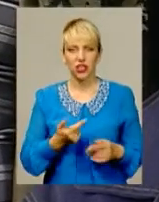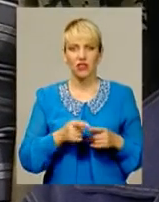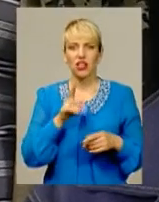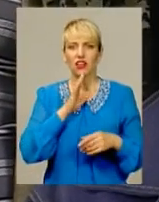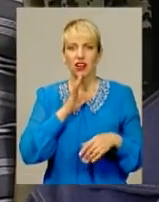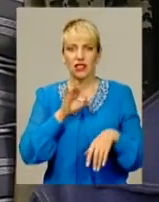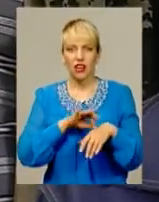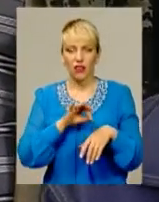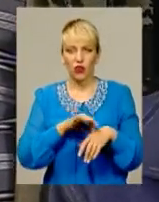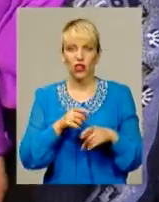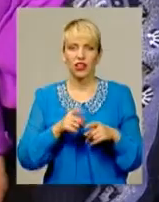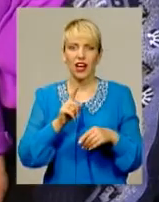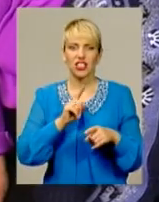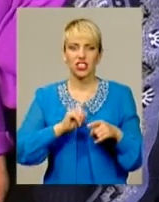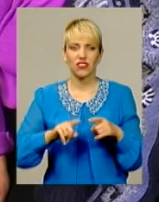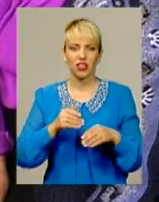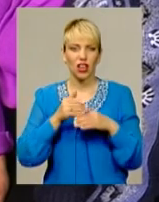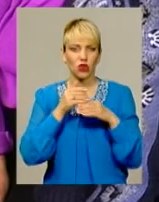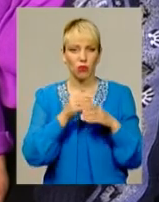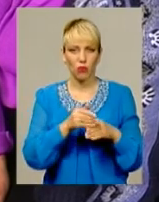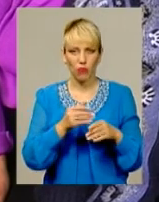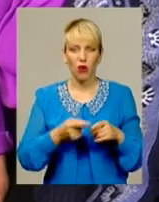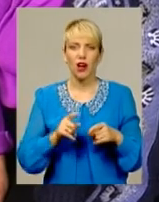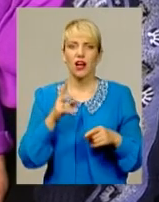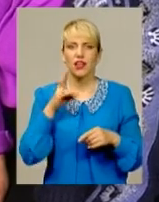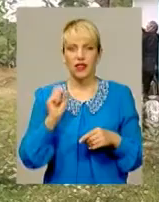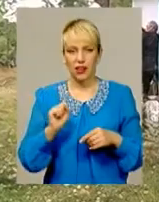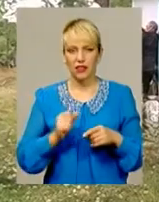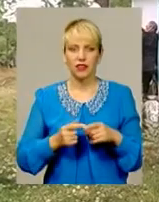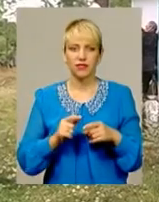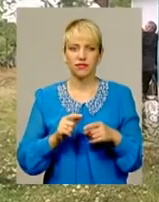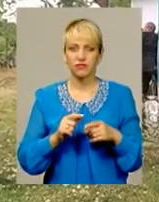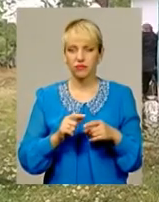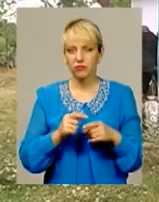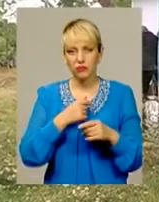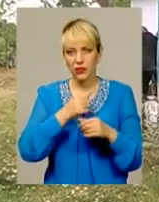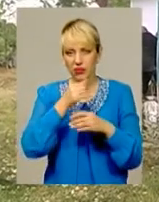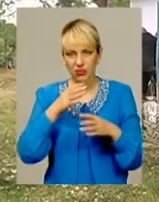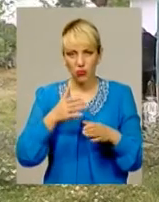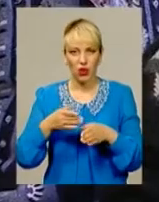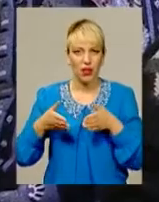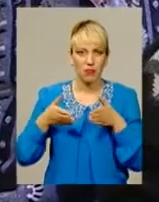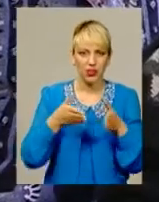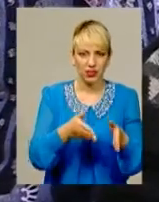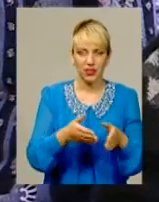швидка доїхати сюди не могла, а орендарі Диспалова, щоби розгорнути дорогу, пошкодували. Так жінка й померла.